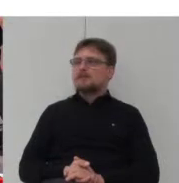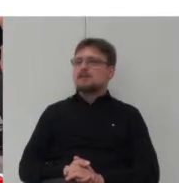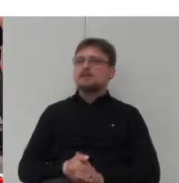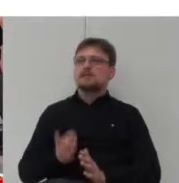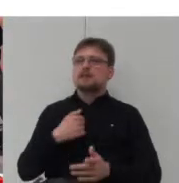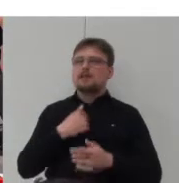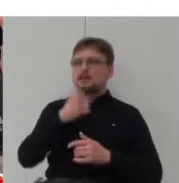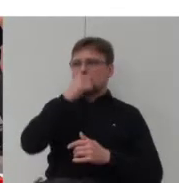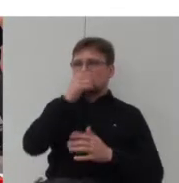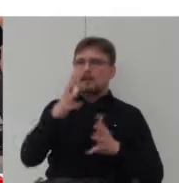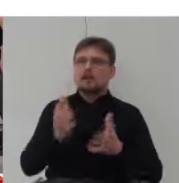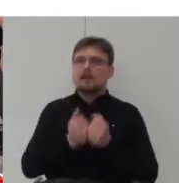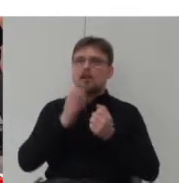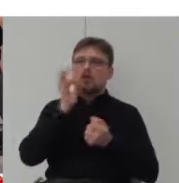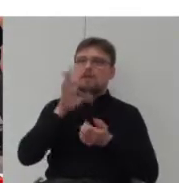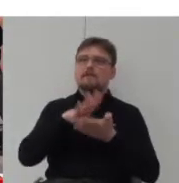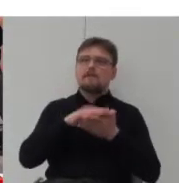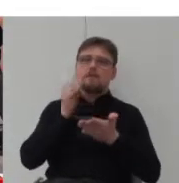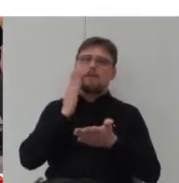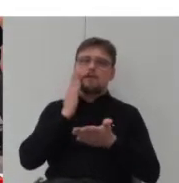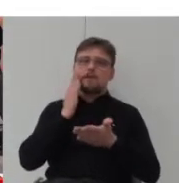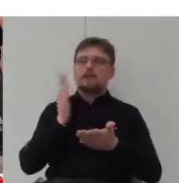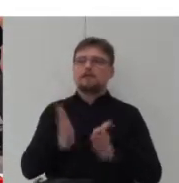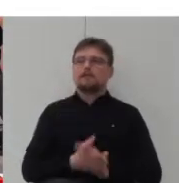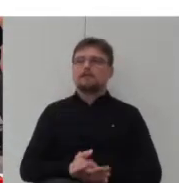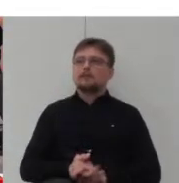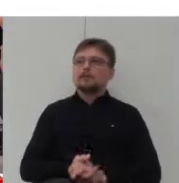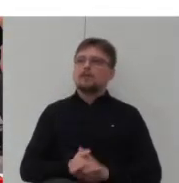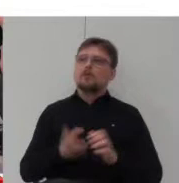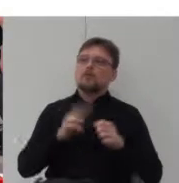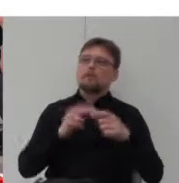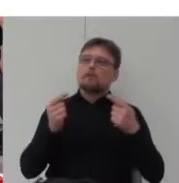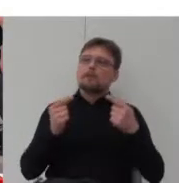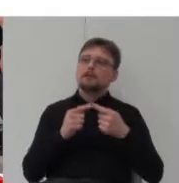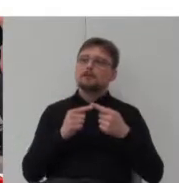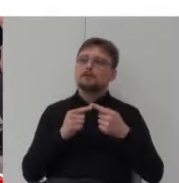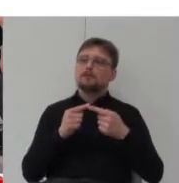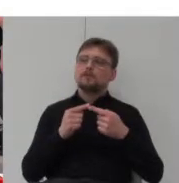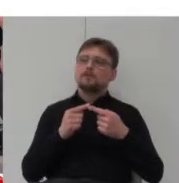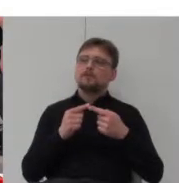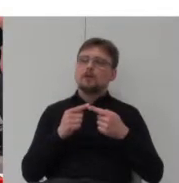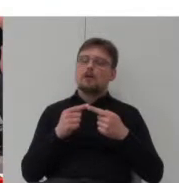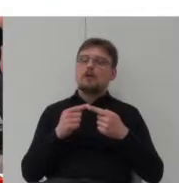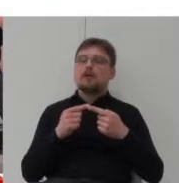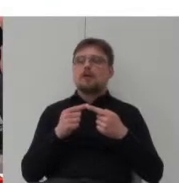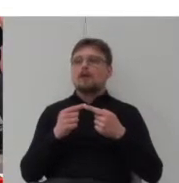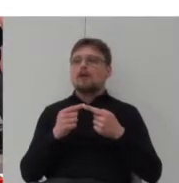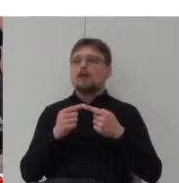formy zamieszkiwania lub typologii dostępnej obecnie, która odpowiadałaby podstawionym problemom.